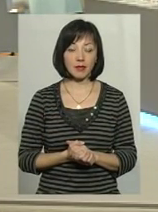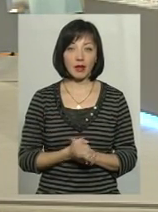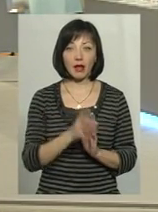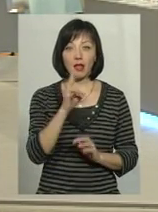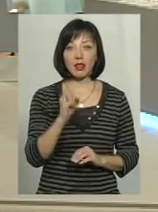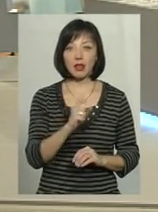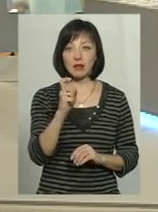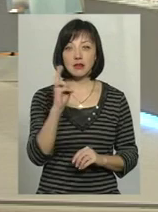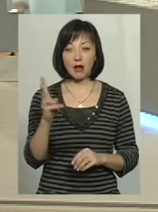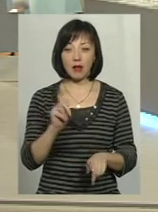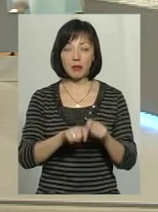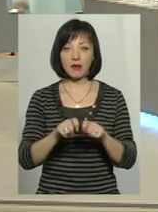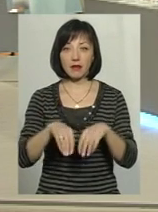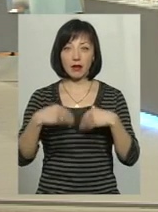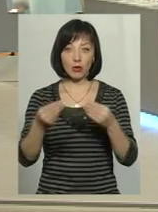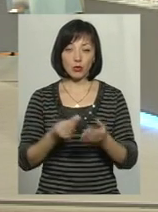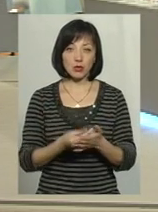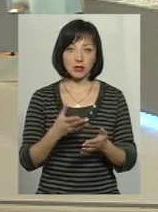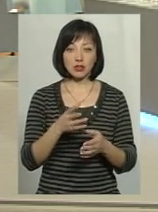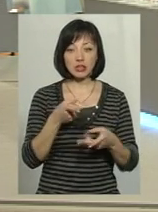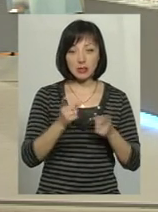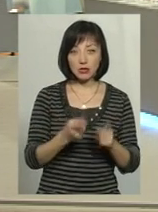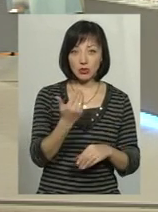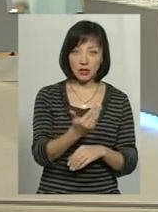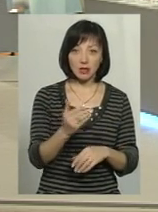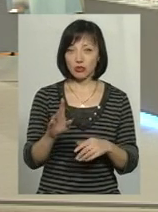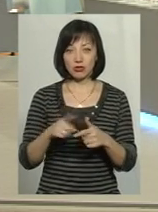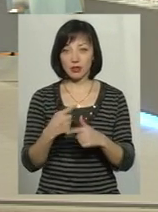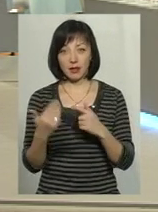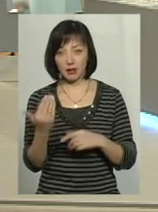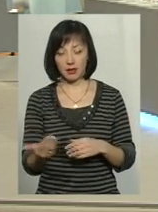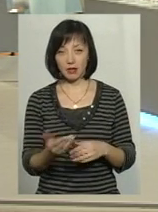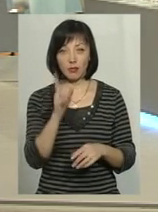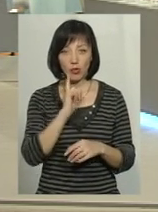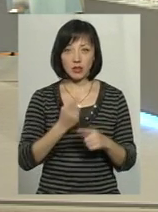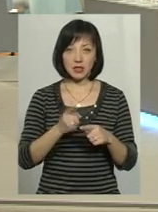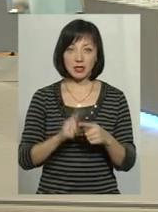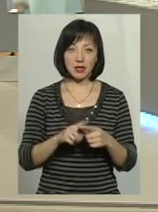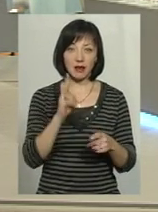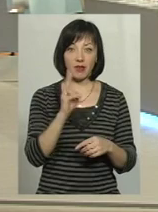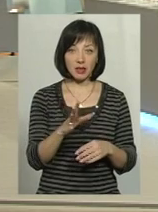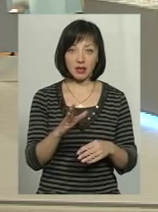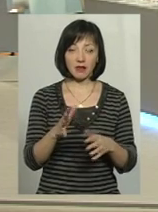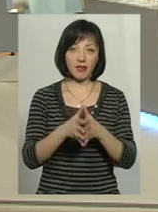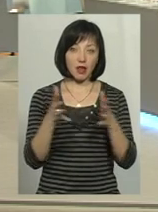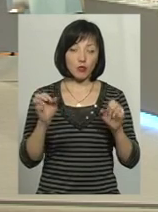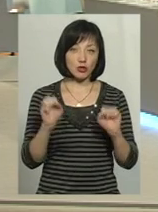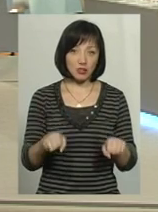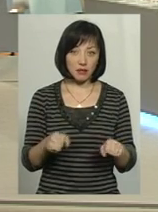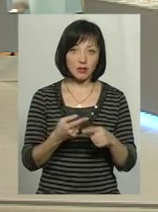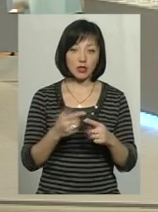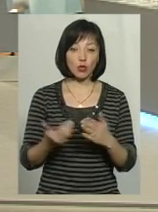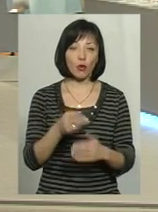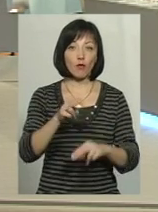це буде перевіряти, і хай вони тоді дають оцінку, чи це дійсно їхні, чи не їхні. Тому що поки що ці квартири, які великі, це, можливо, це є теж